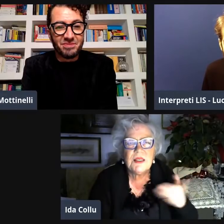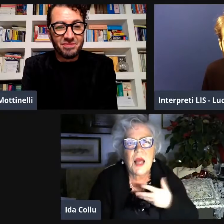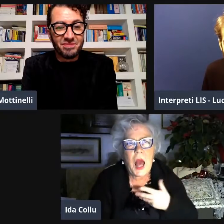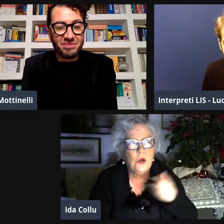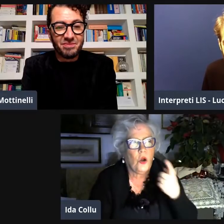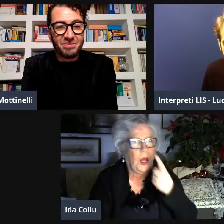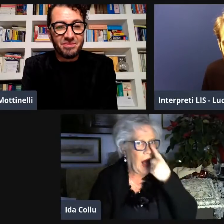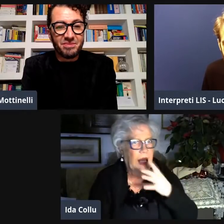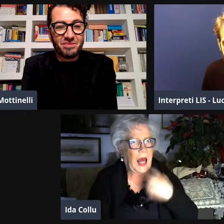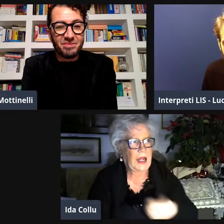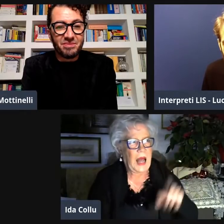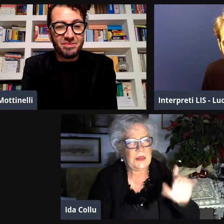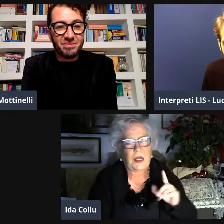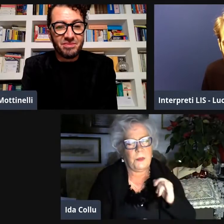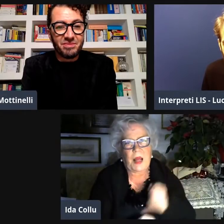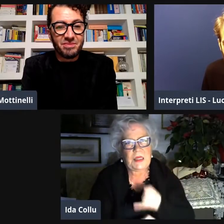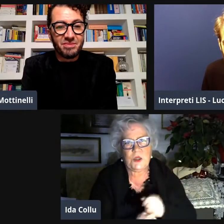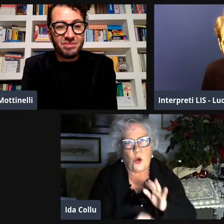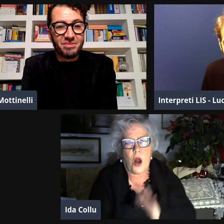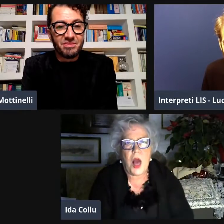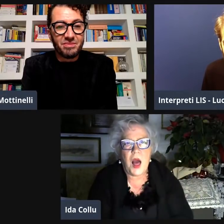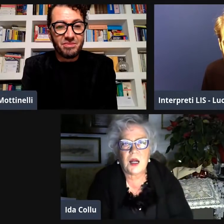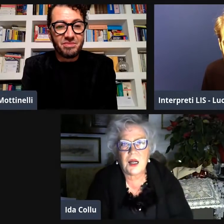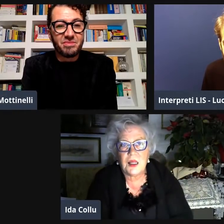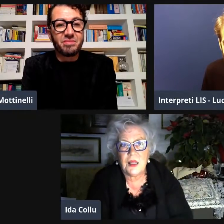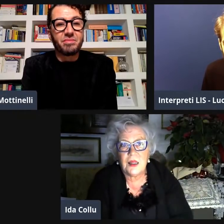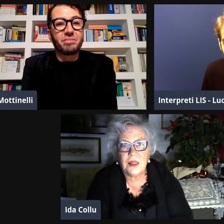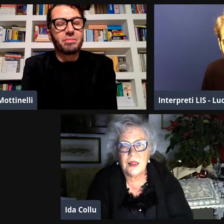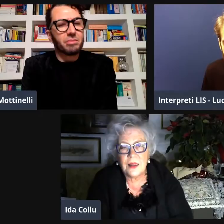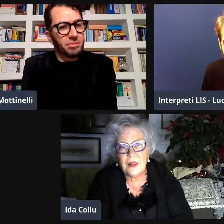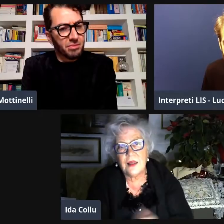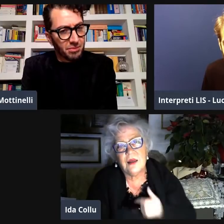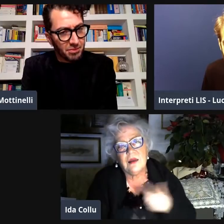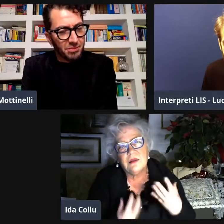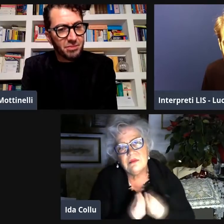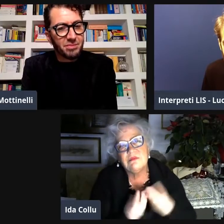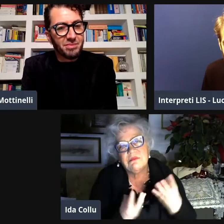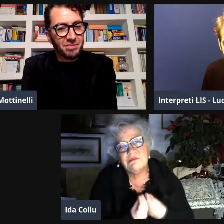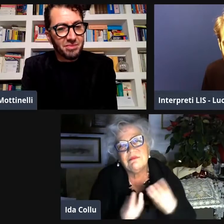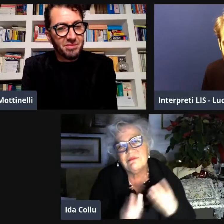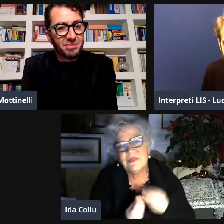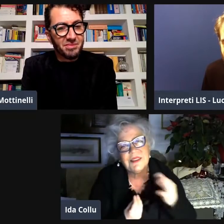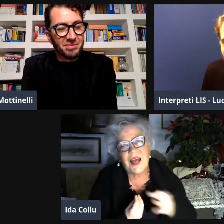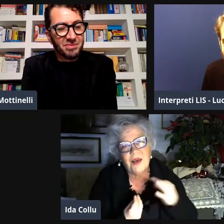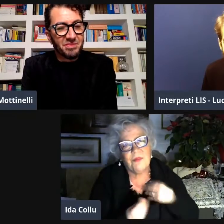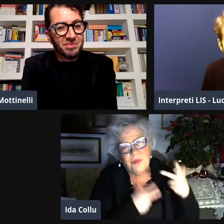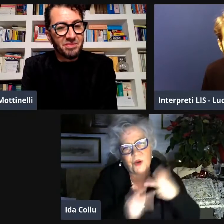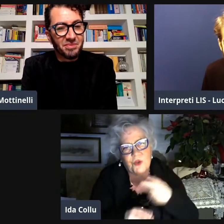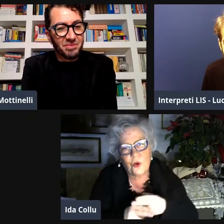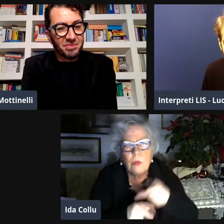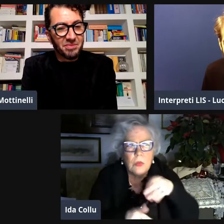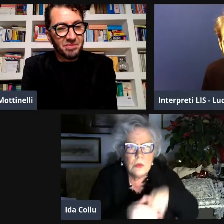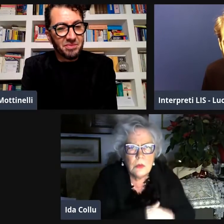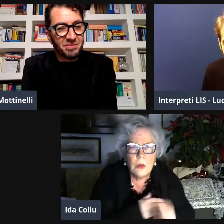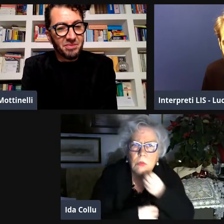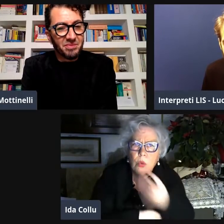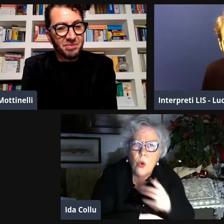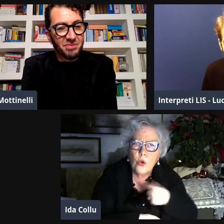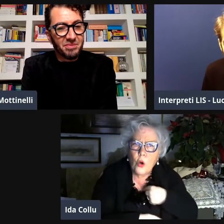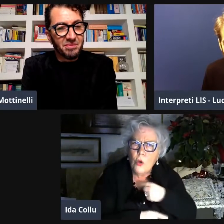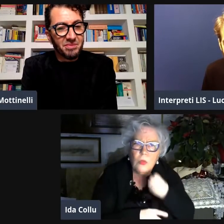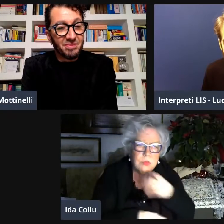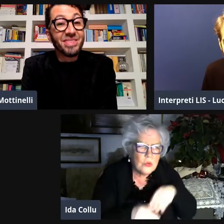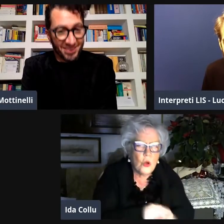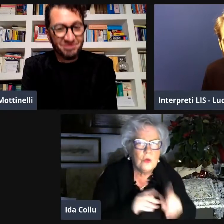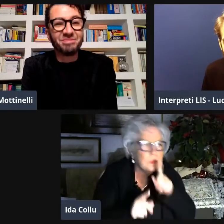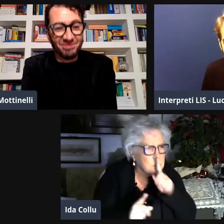mai mai lasciato hanno un carattere molto particolare i barboncini era sempre insieme a me sempre sempre lo